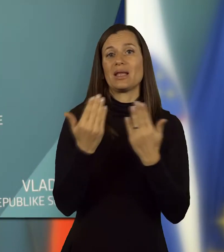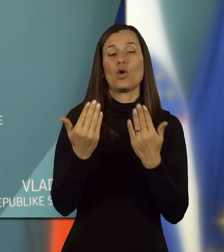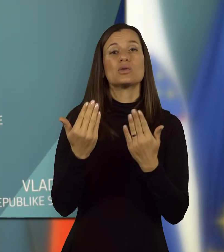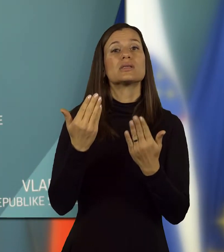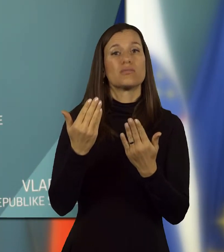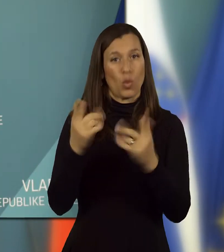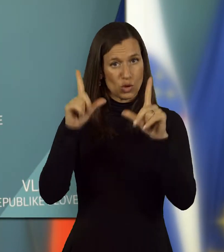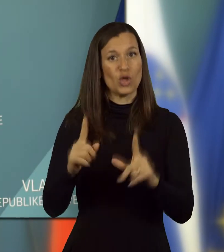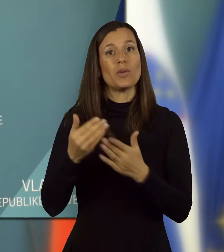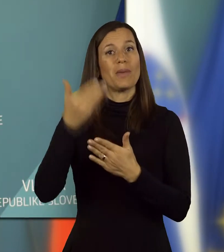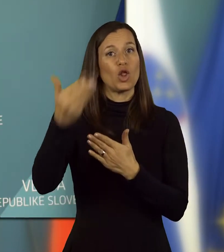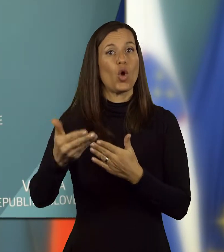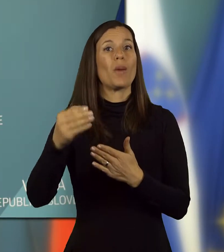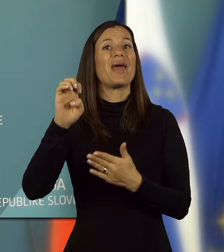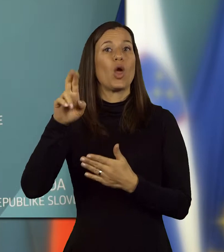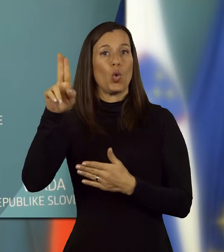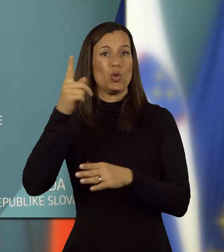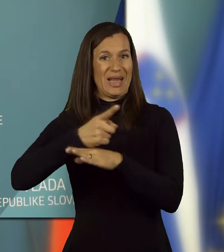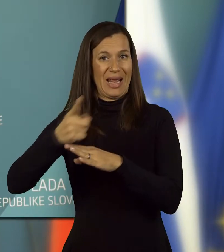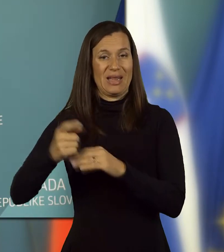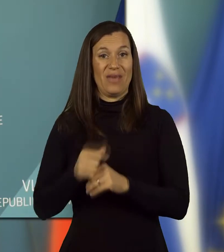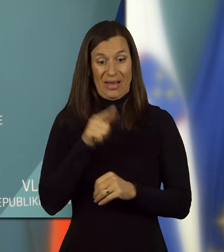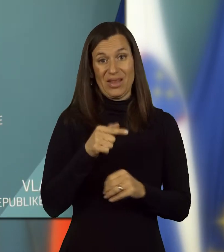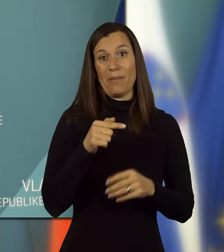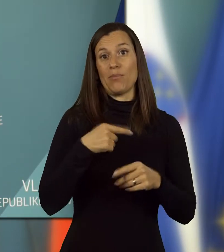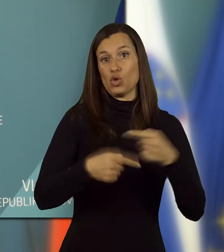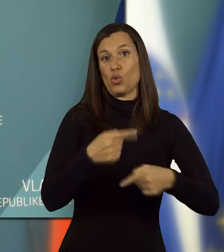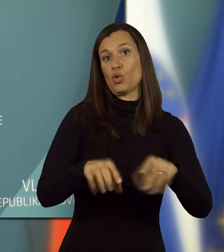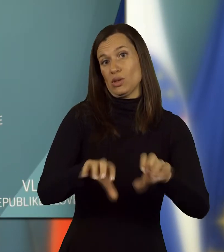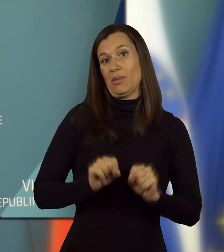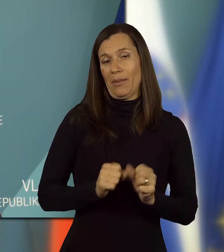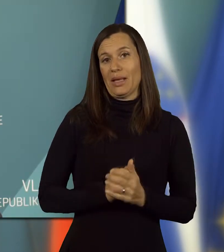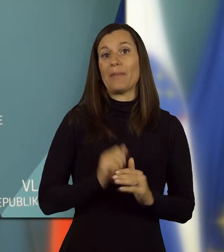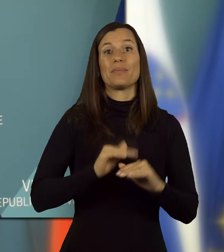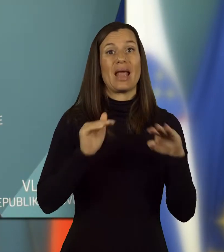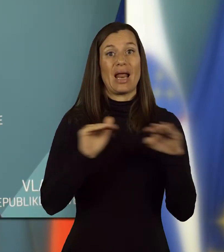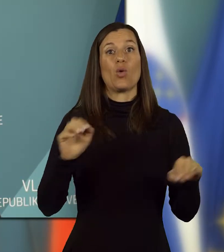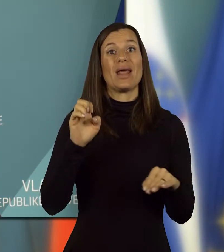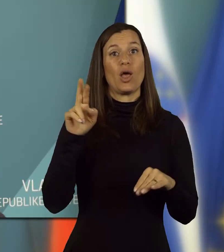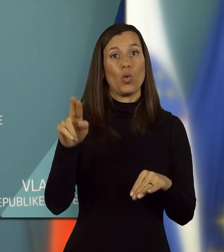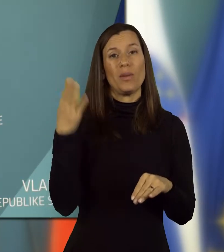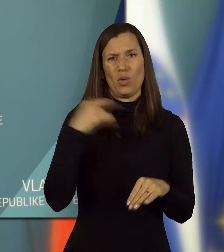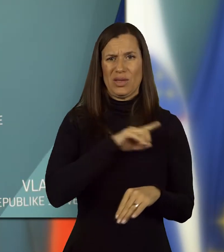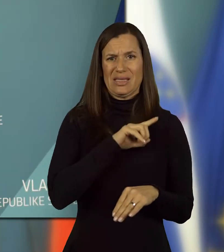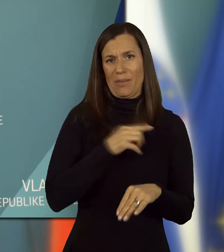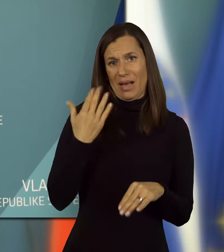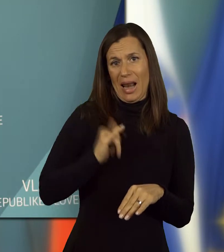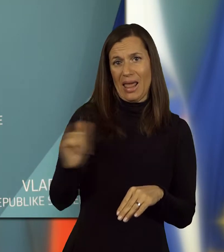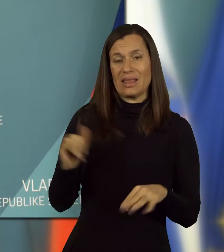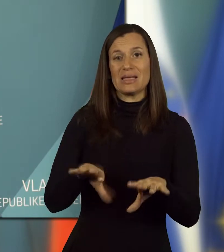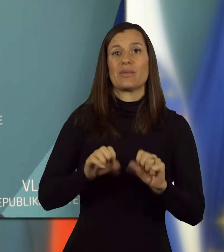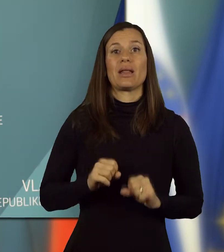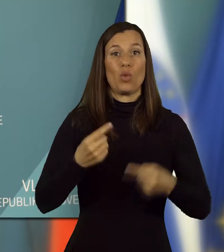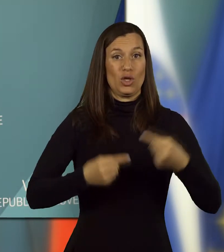predlogom EU direktive na tem področju, ki je v postopku sprejemanja. Na ravni EU je bil namreč decembro